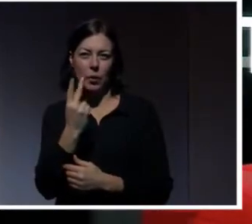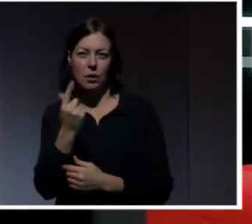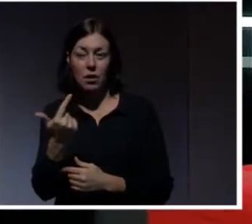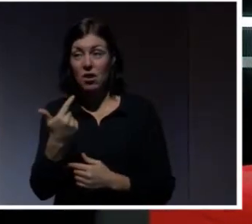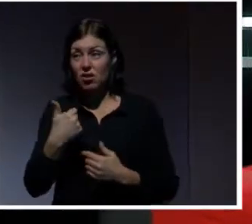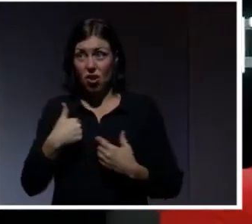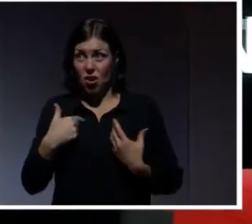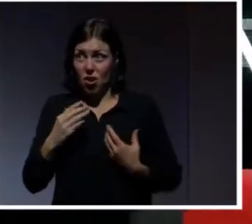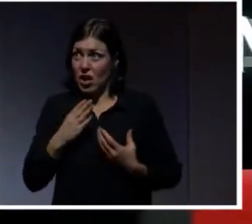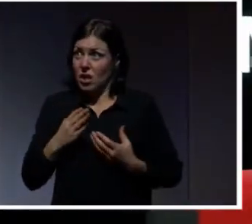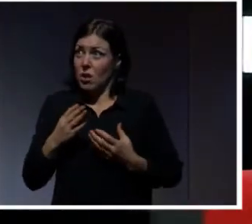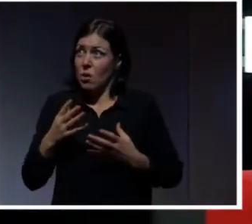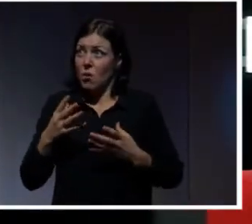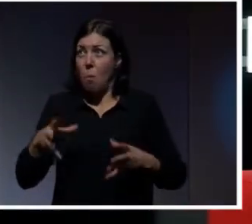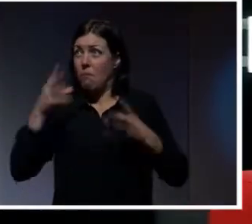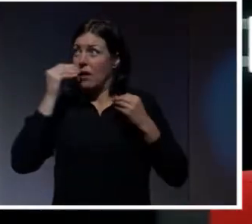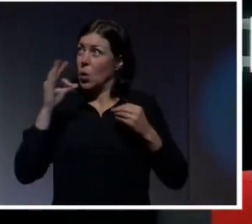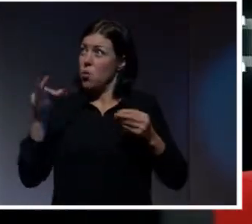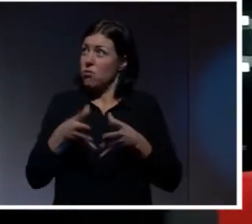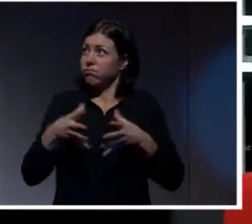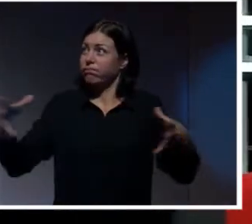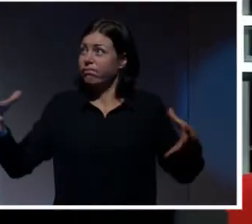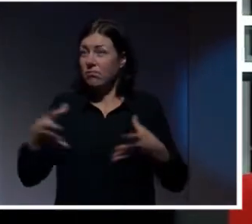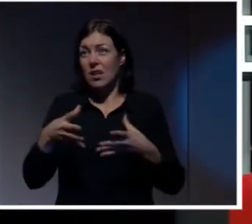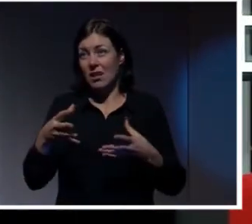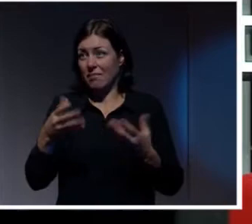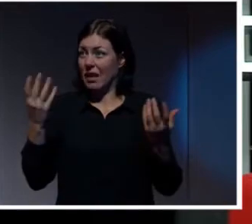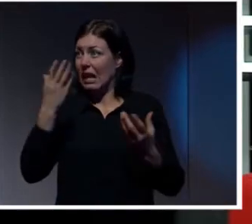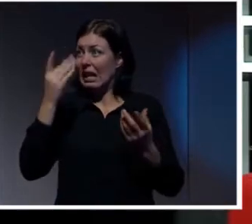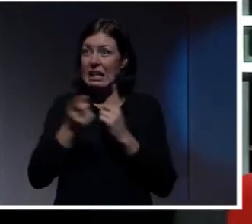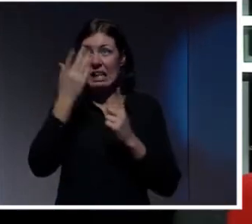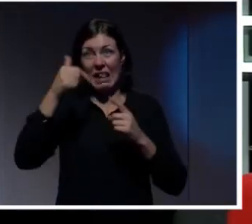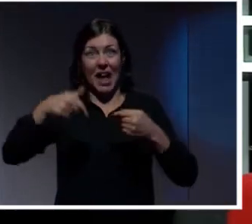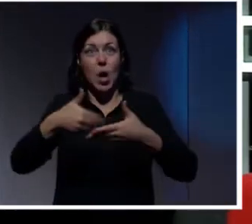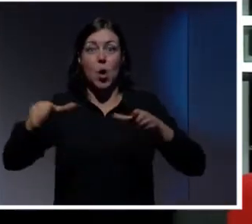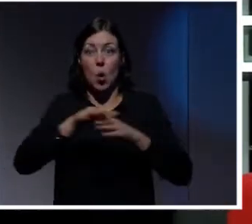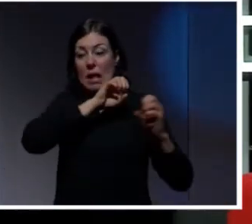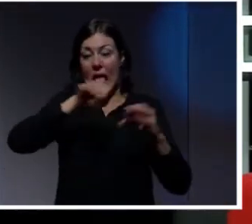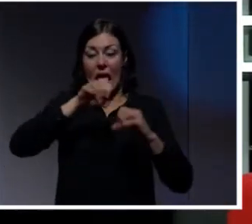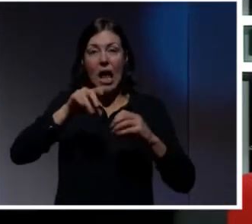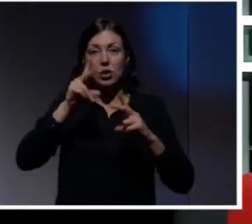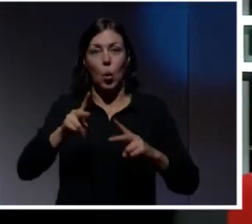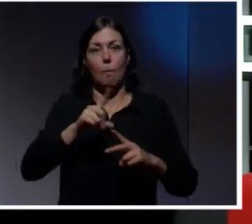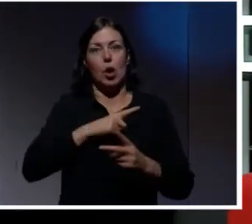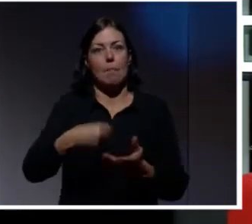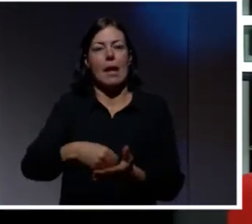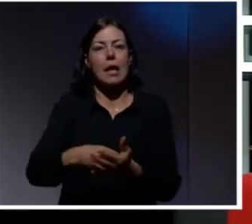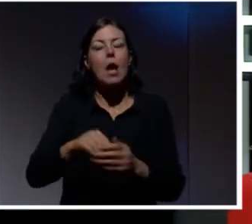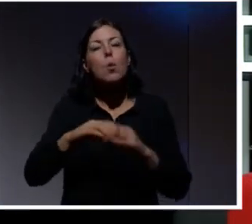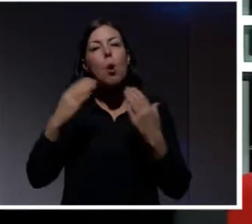bärgas fylla det här rummet? Tänker jag. Beroende på valören på sedlarna. hur som. Globala BNP.